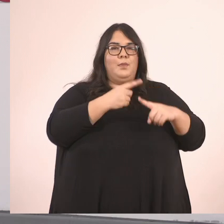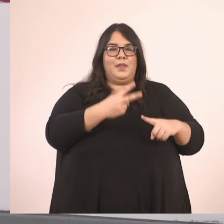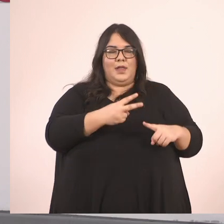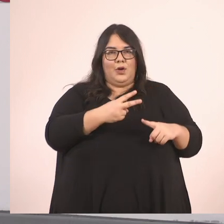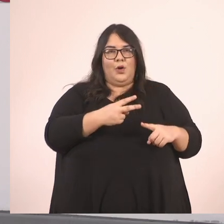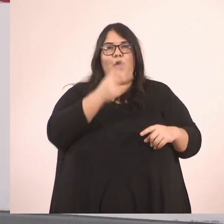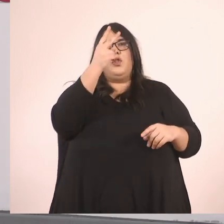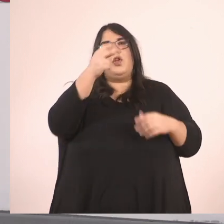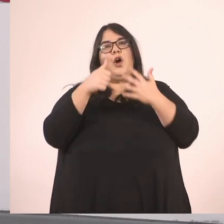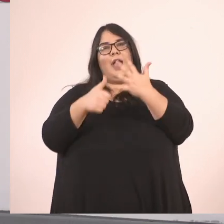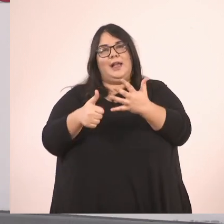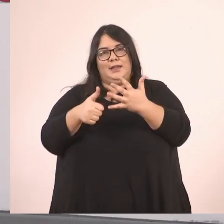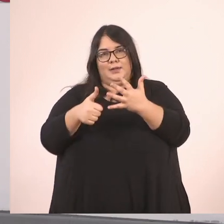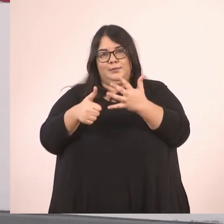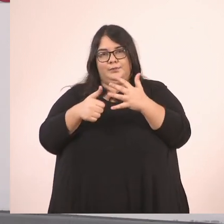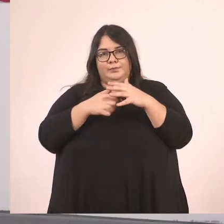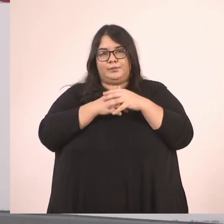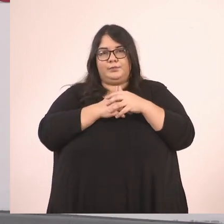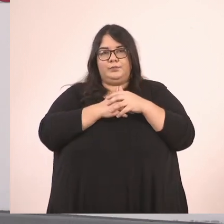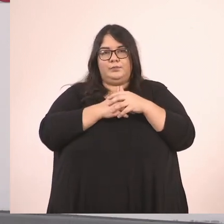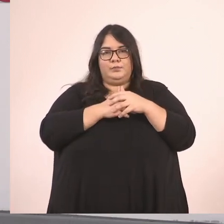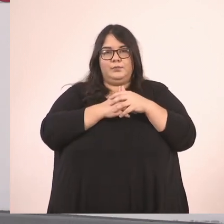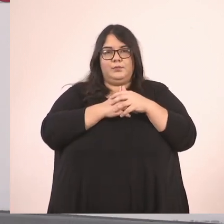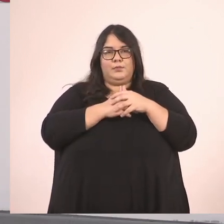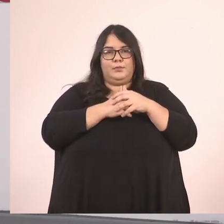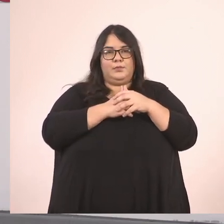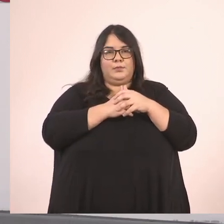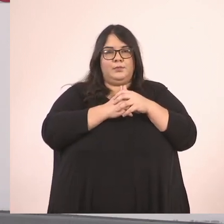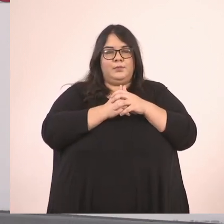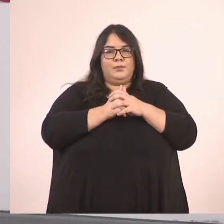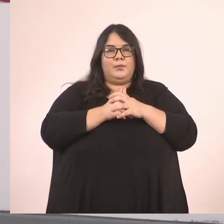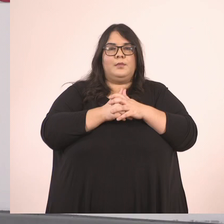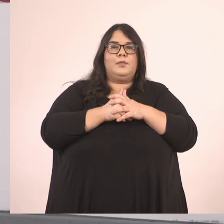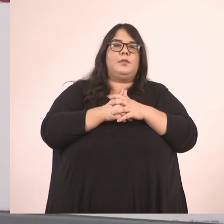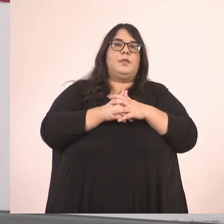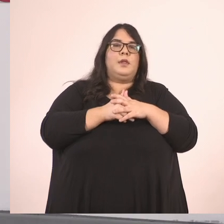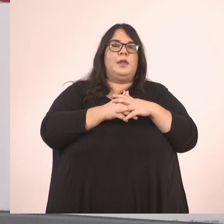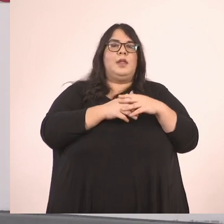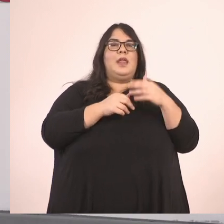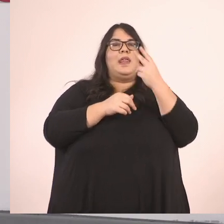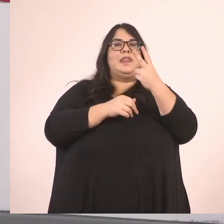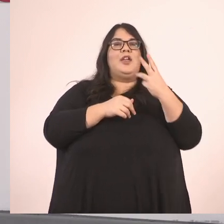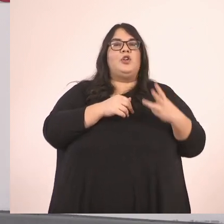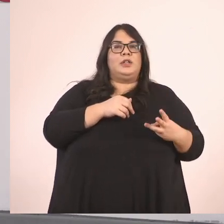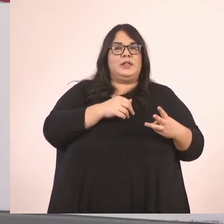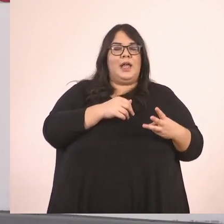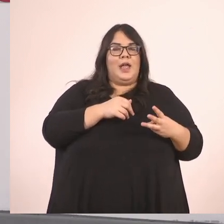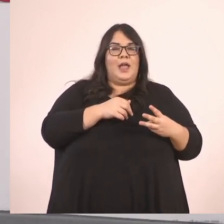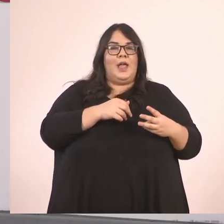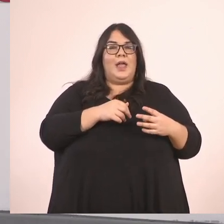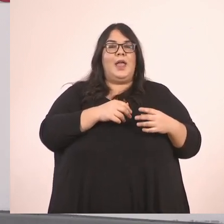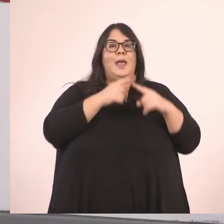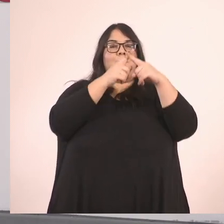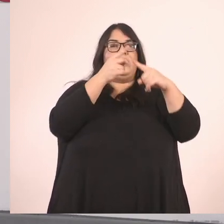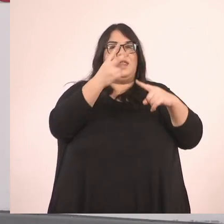2 έκτα. Άρα λοιπόν στην ίδια θέση θα βάλουμε και το 2 έκτα. Και το 2 τρίτα θα το